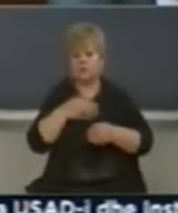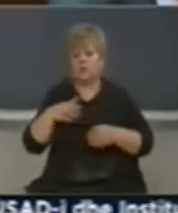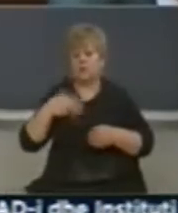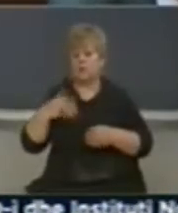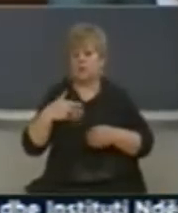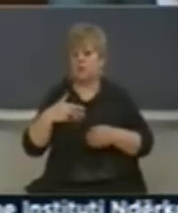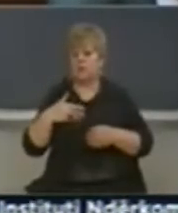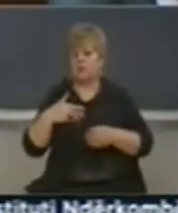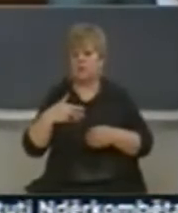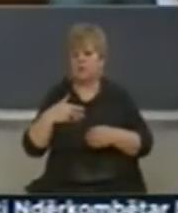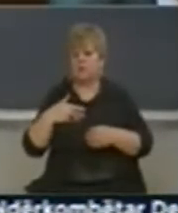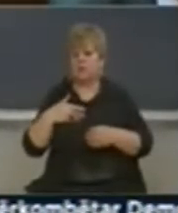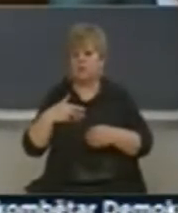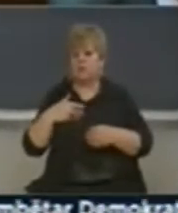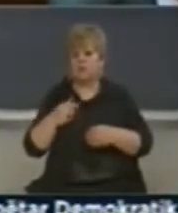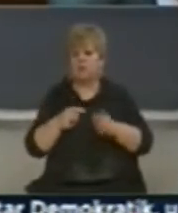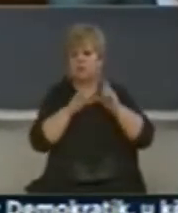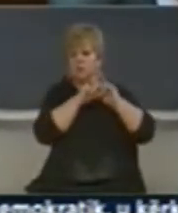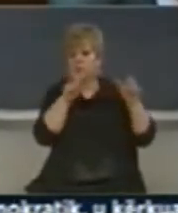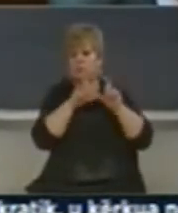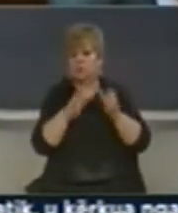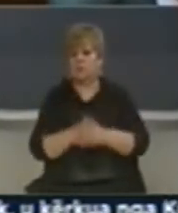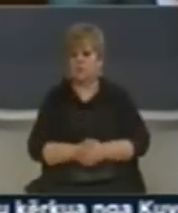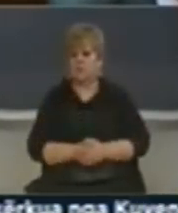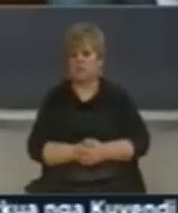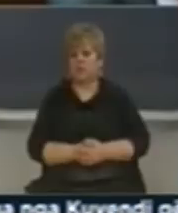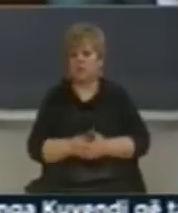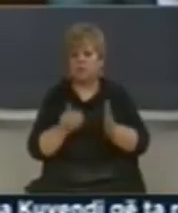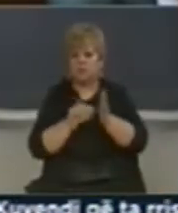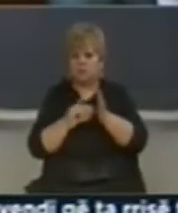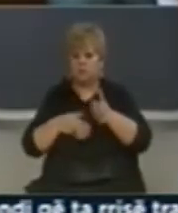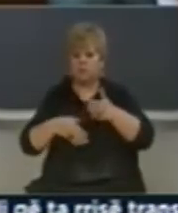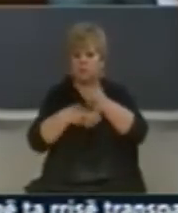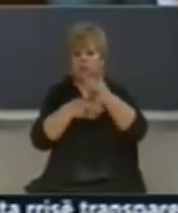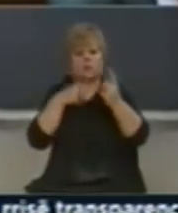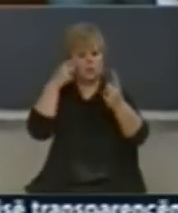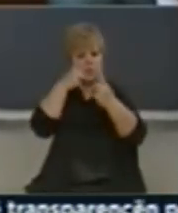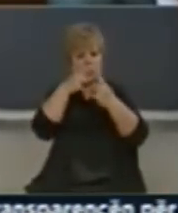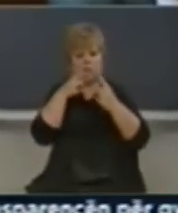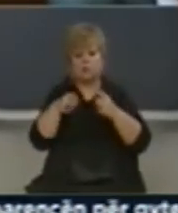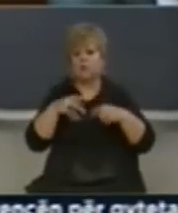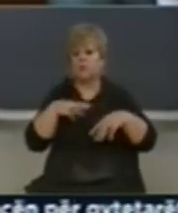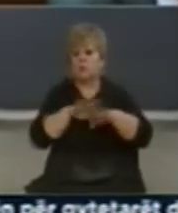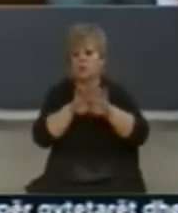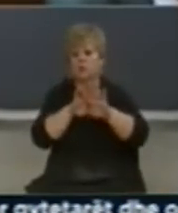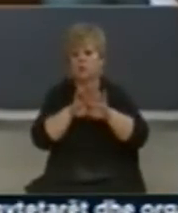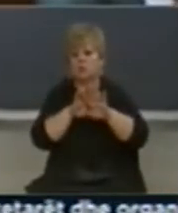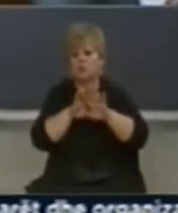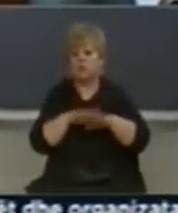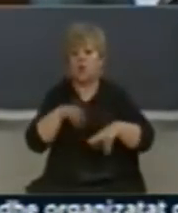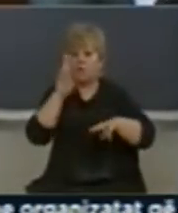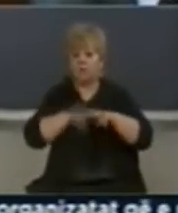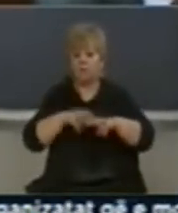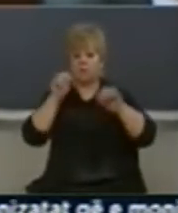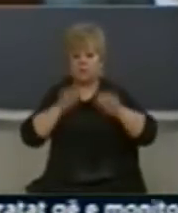do të përdorën edhe nga instituciones. Duke umbeshtetu në sënimet e kësaj strategjiet të aprovoan nga